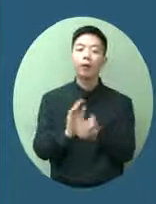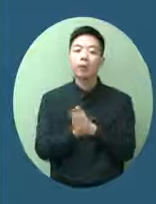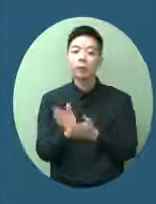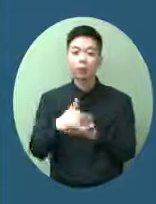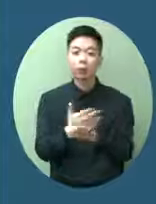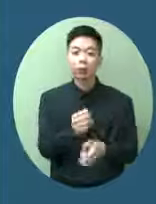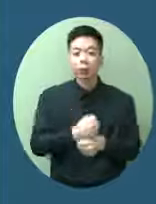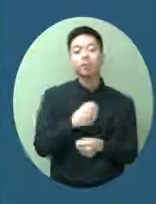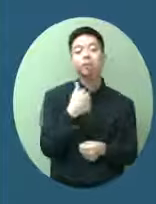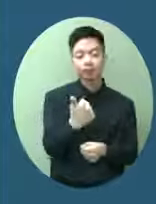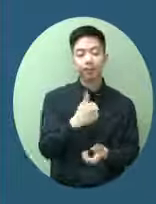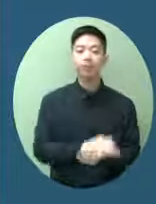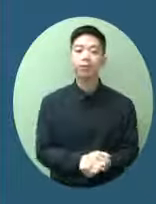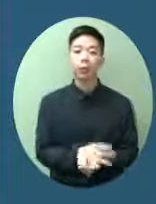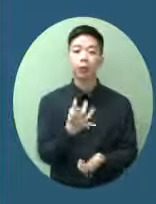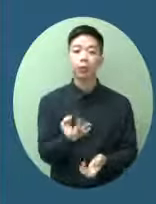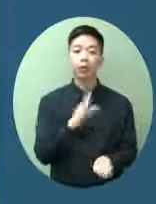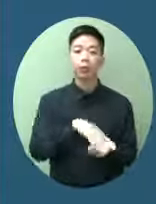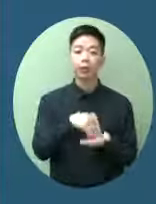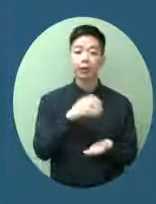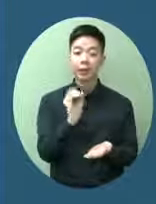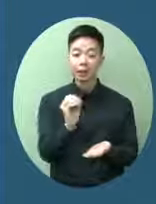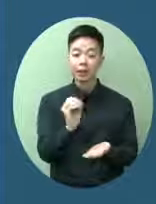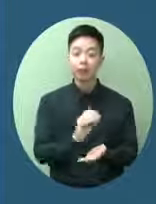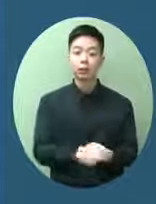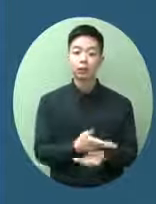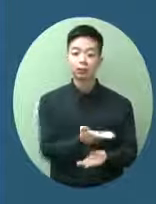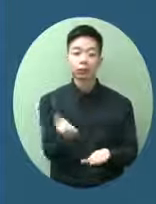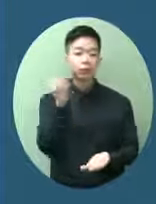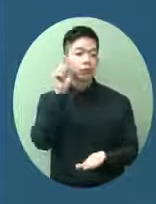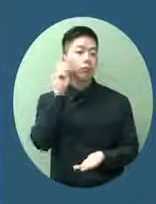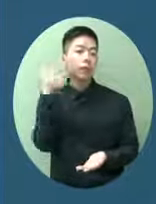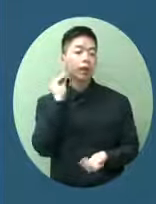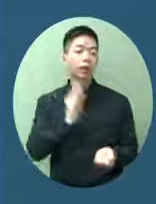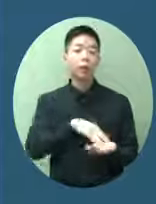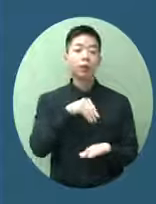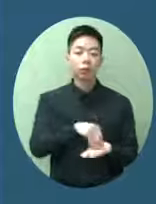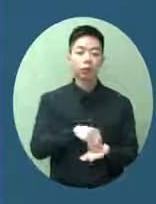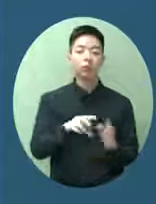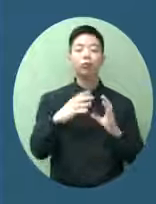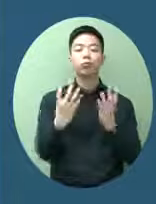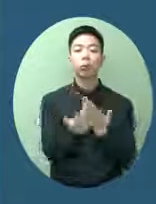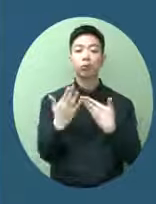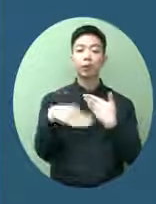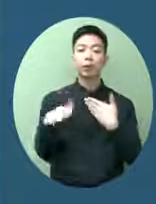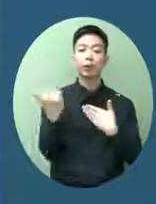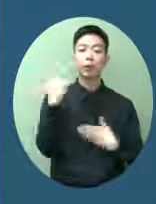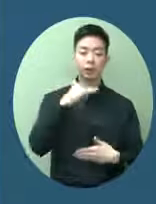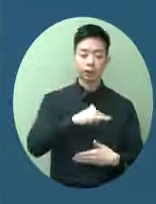沒有了本地的個案之後所有每天大家聽到的確診的個案都是輸入的個案